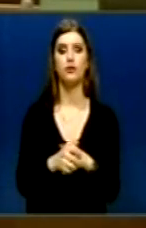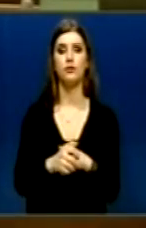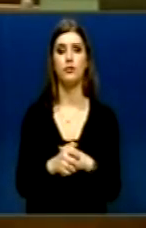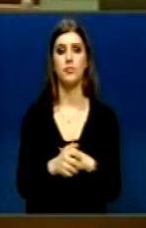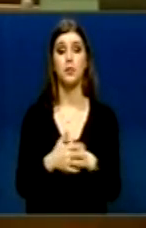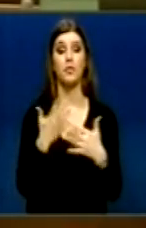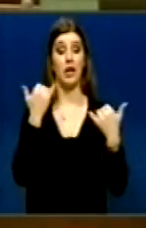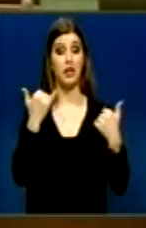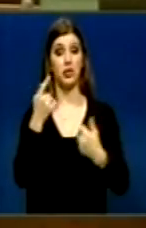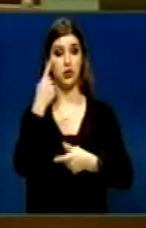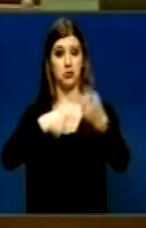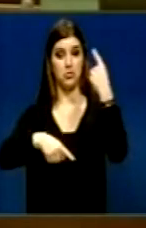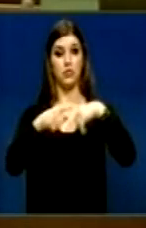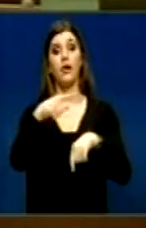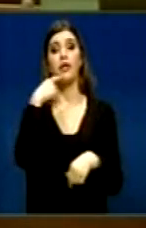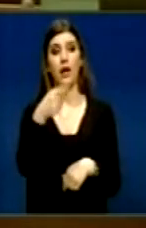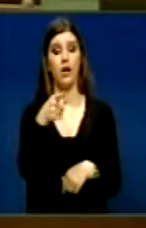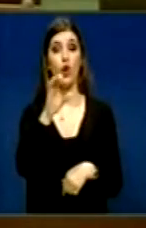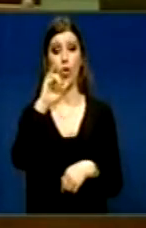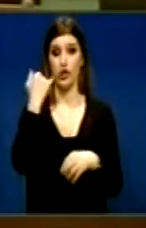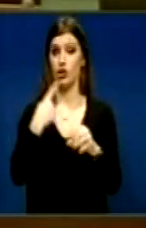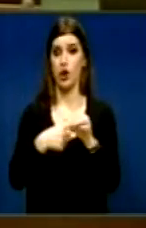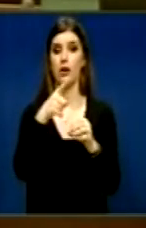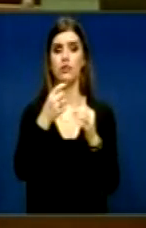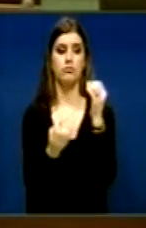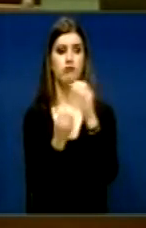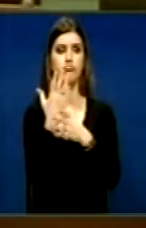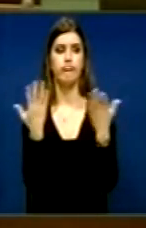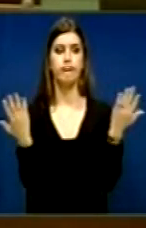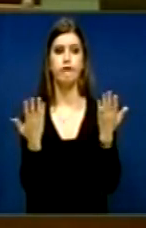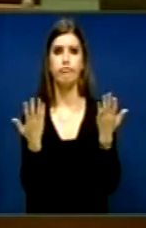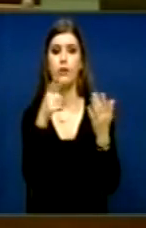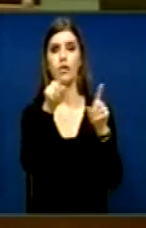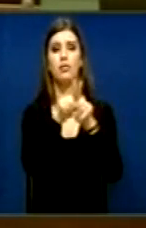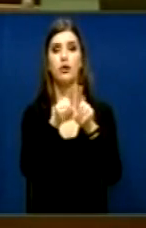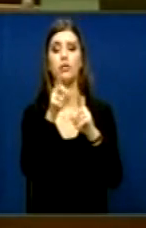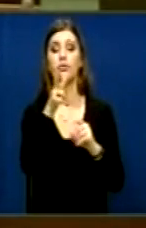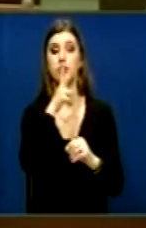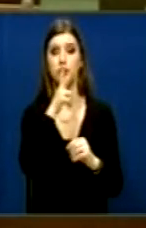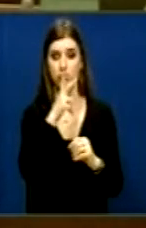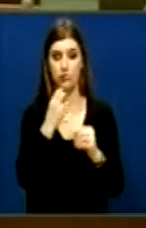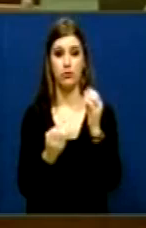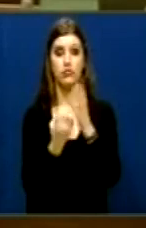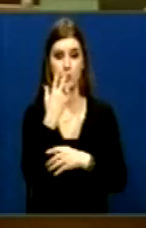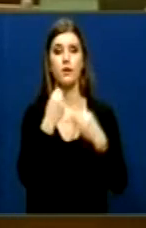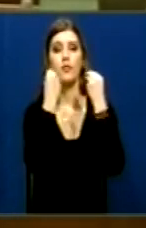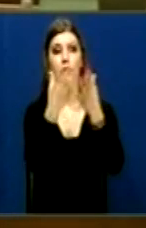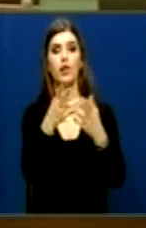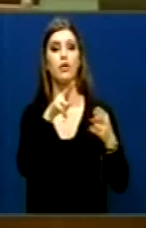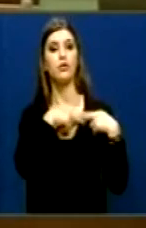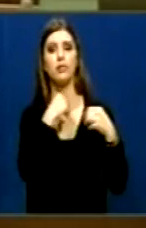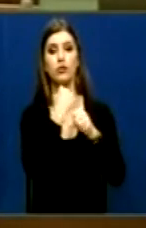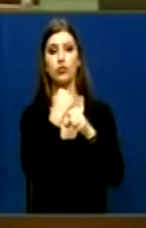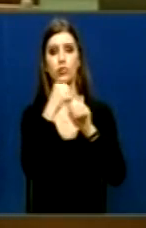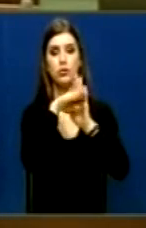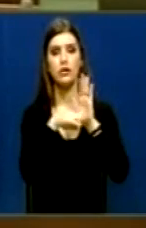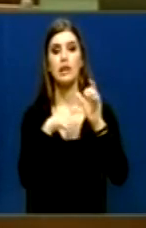që Kjo OEC Osh kriuar Dhe do të marë pra kompetenca Do të shkruhet statutis në kësaj OEC Në